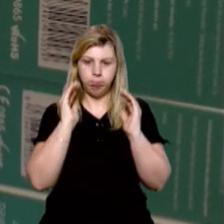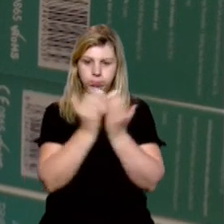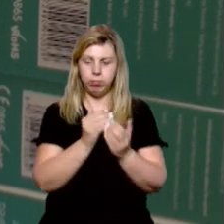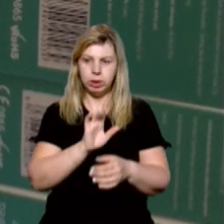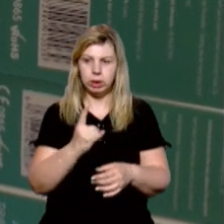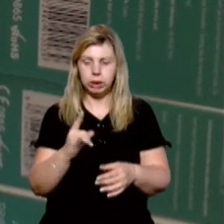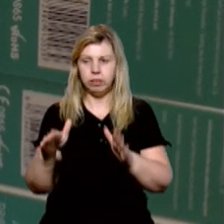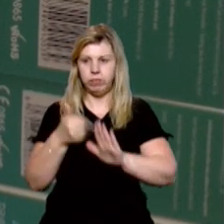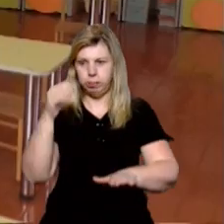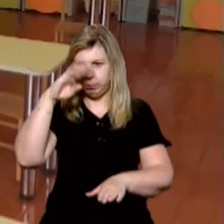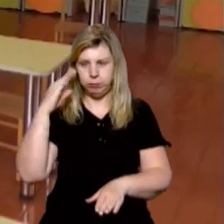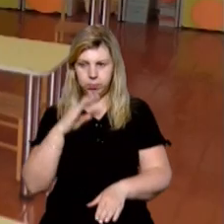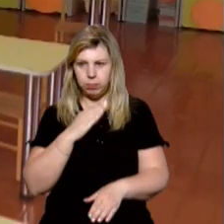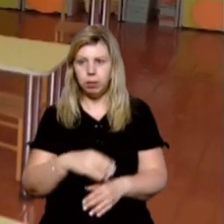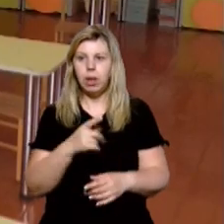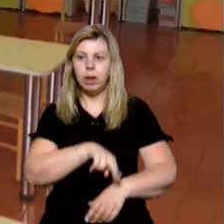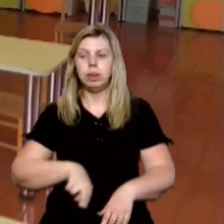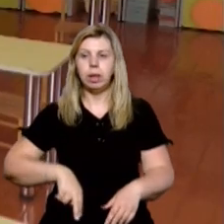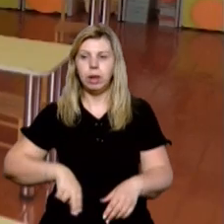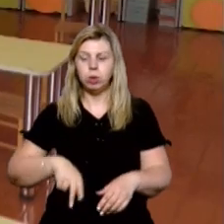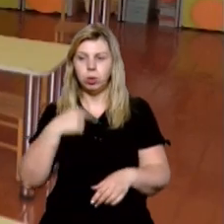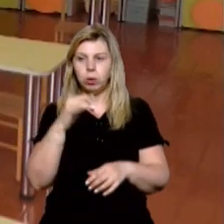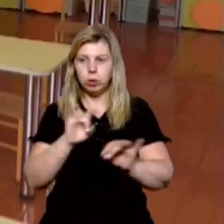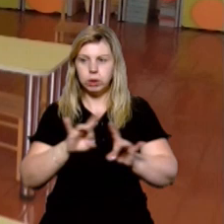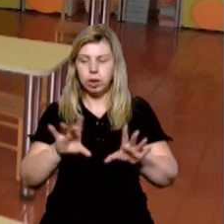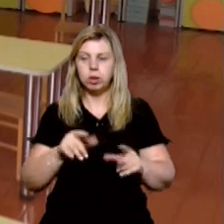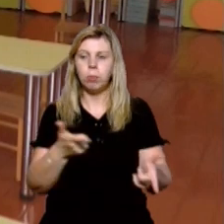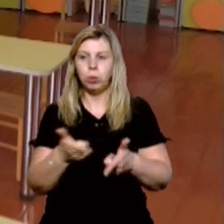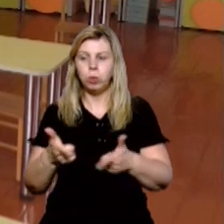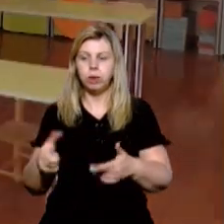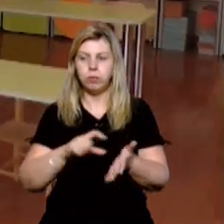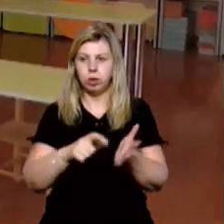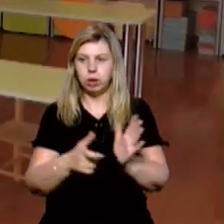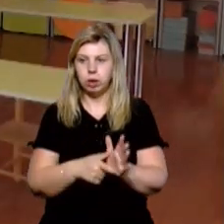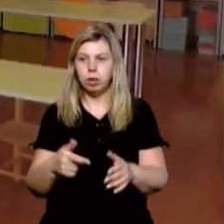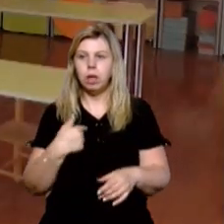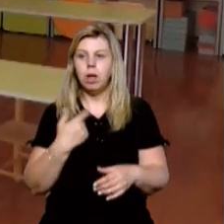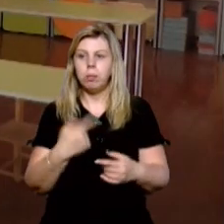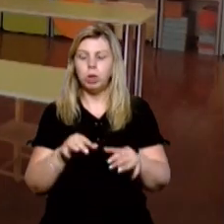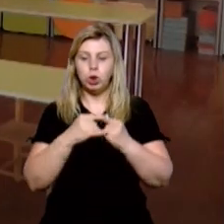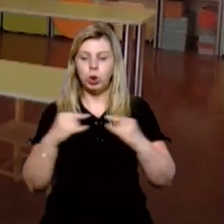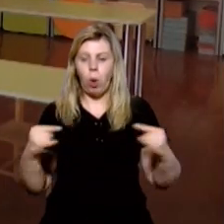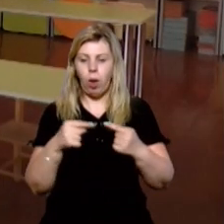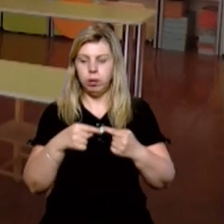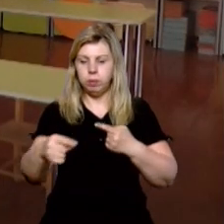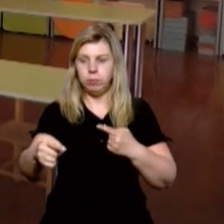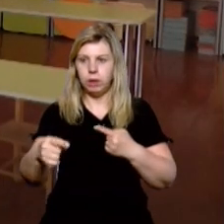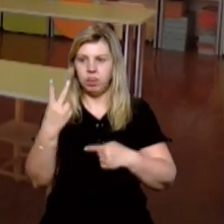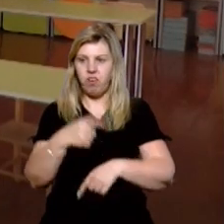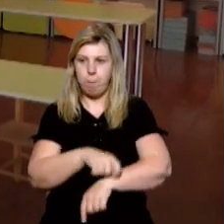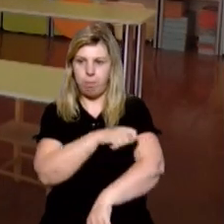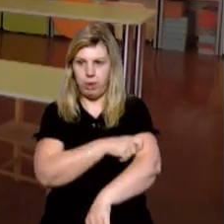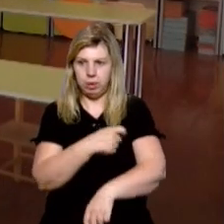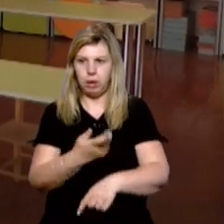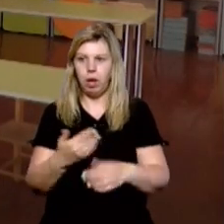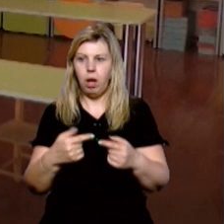дитину і повідомляємо батьків. Директорка Віра Стан показує, кутують приміщення садку. Столики розмістили на містані 2 метри,